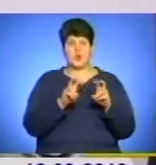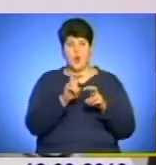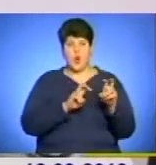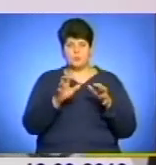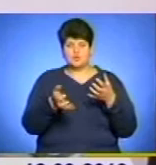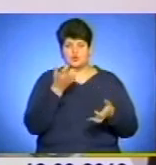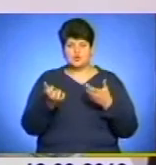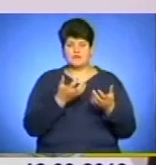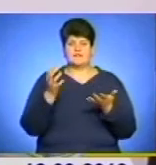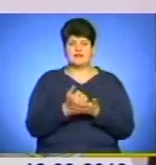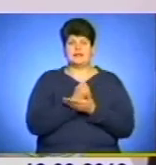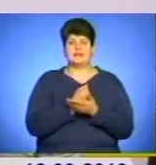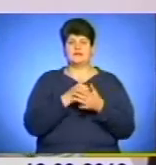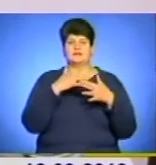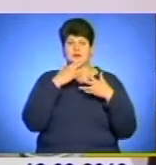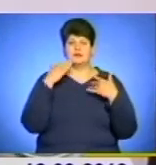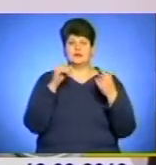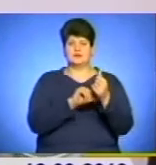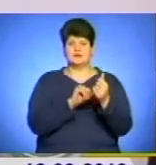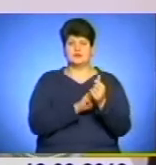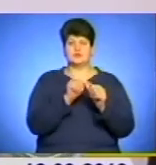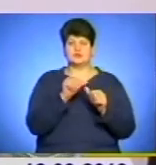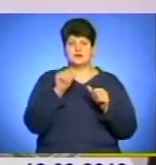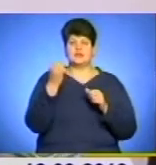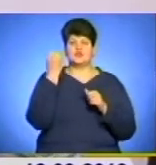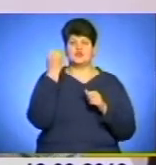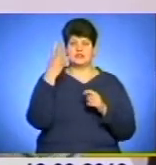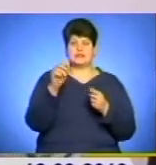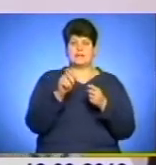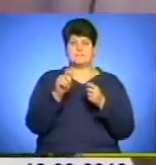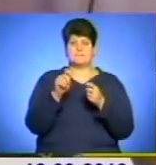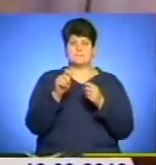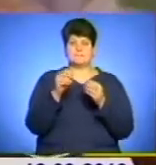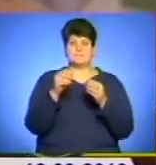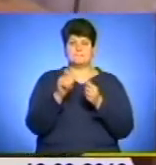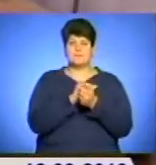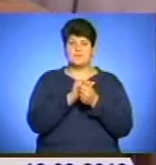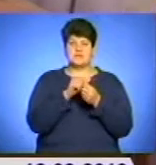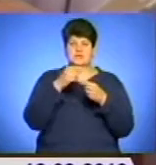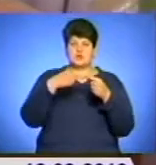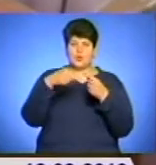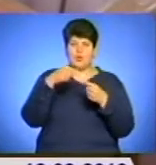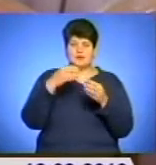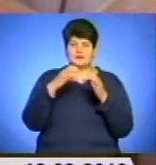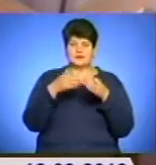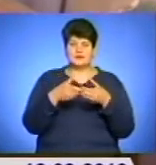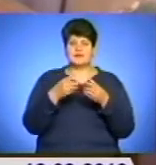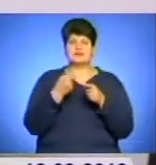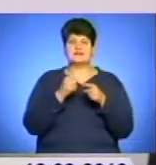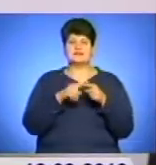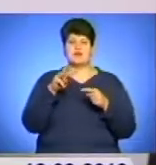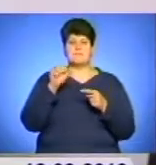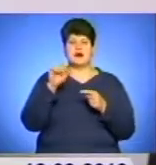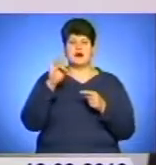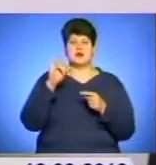вилучено ряд наркотичних засобів, зокрема 14 паперових згортків. Попереднього ми можемо дати заключення, що це марихуана.